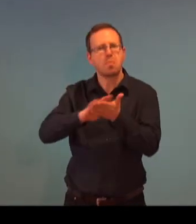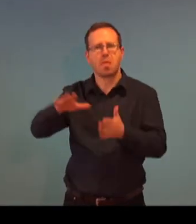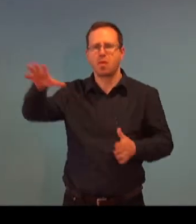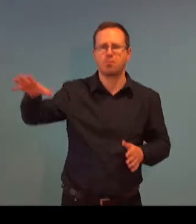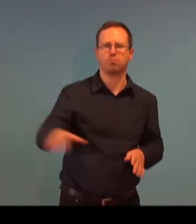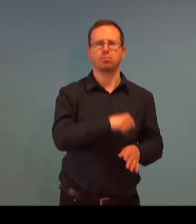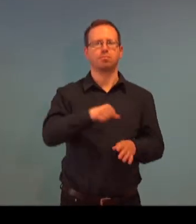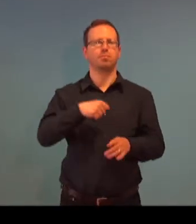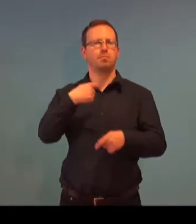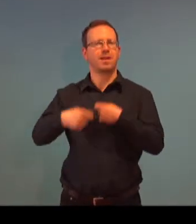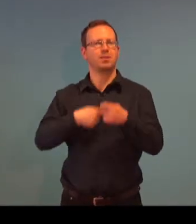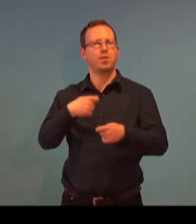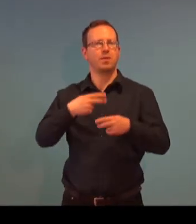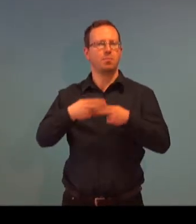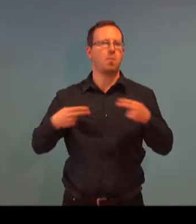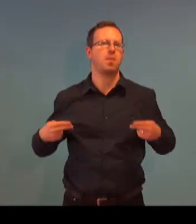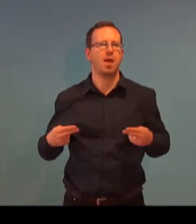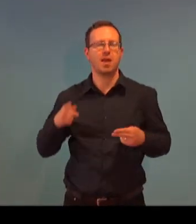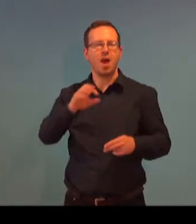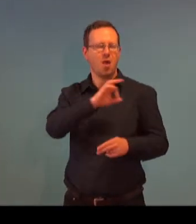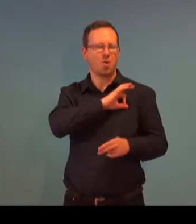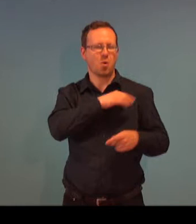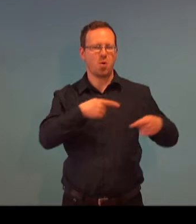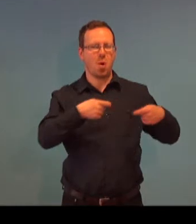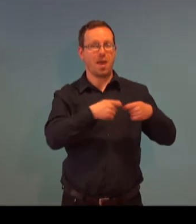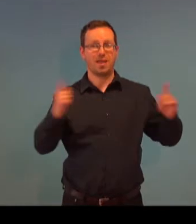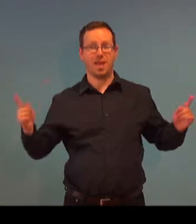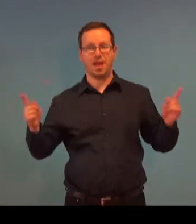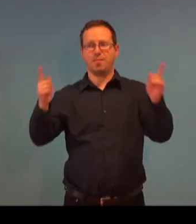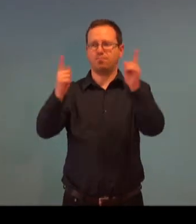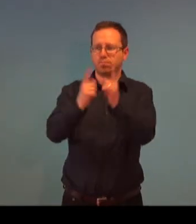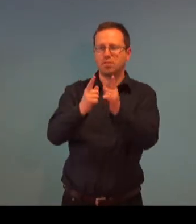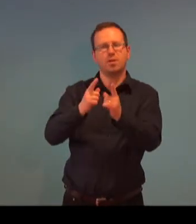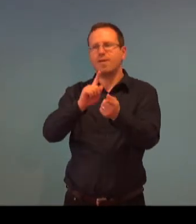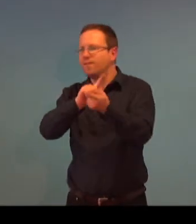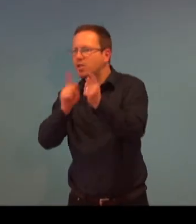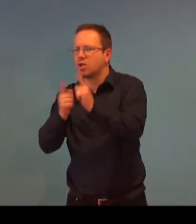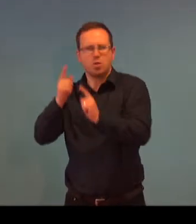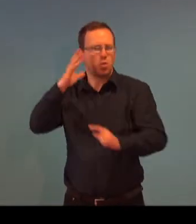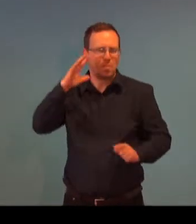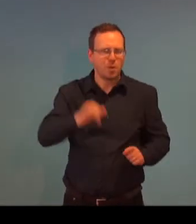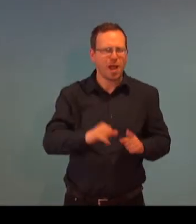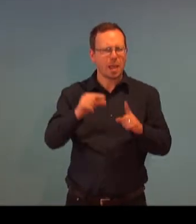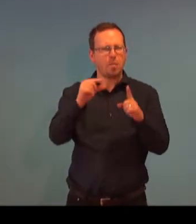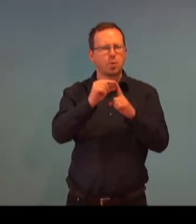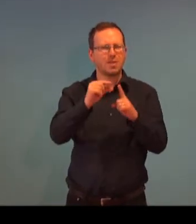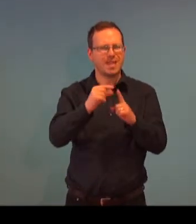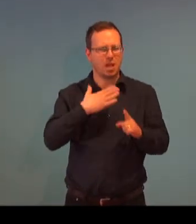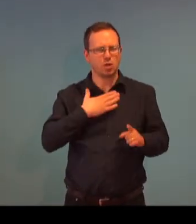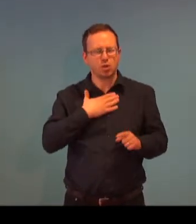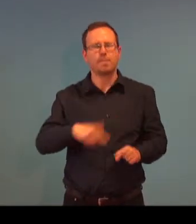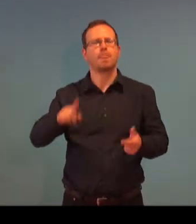jsme se domluvili, že zkusíme rovno pracovní poměr, takže kolegyně, které mají na starosti komplexní